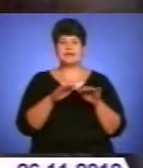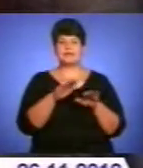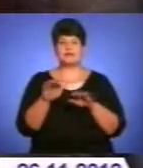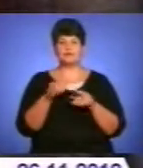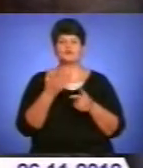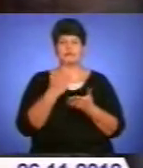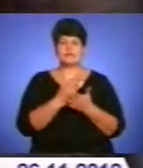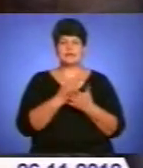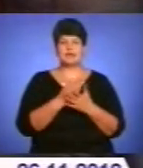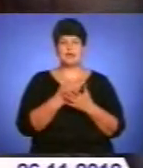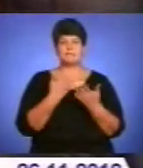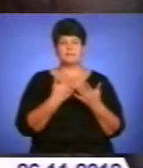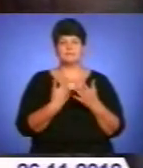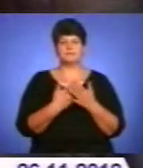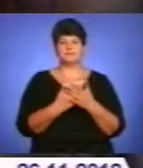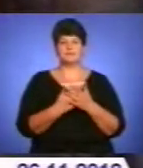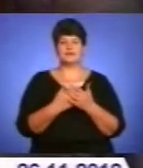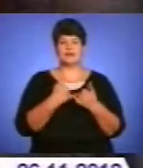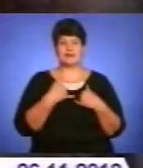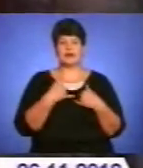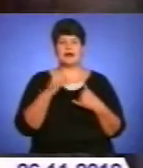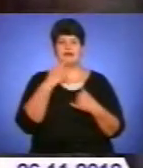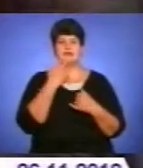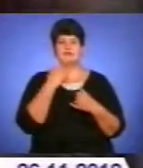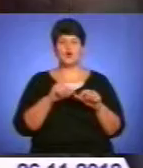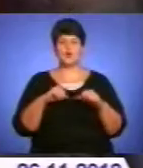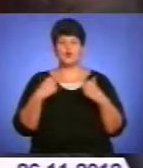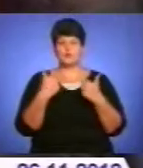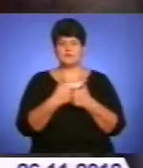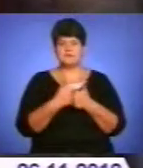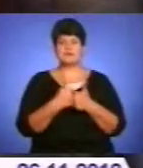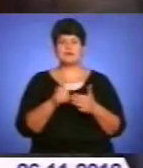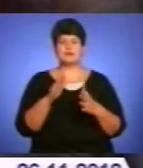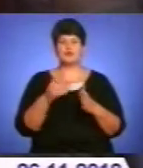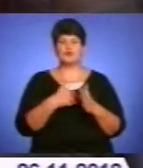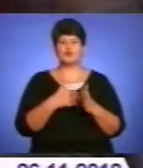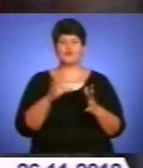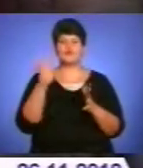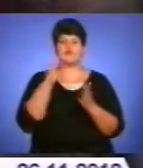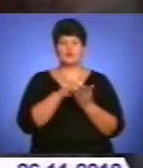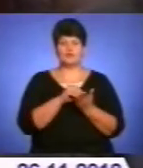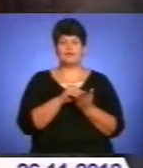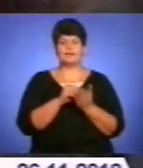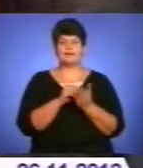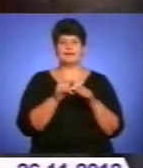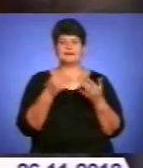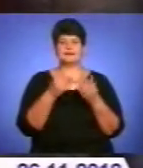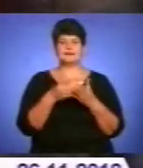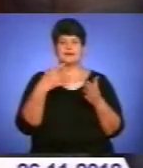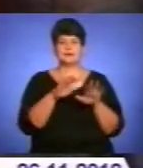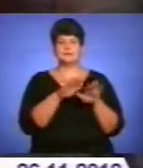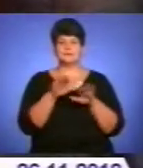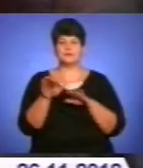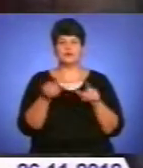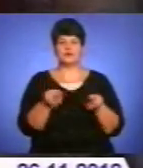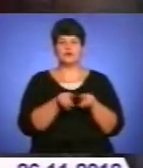саме він є орієнтиром для Нацкомісії, приставленого тарифу. Причому вони хочуть встановити тариф як більш-менш однаковий